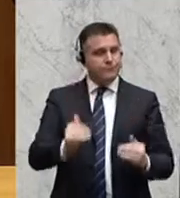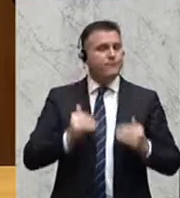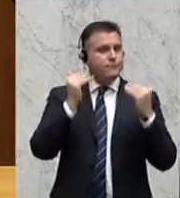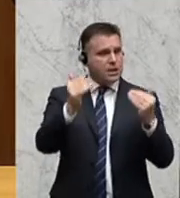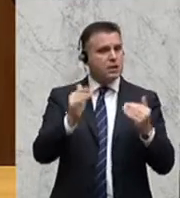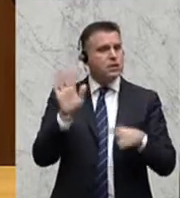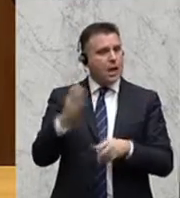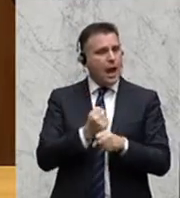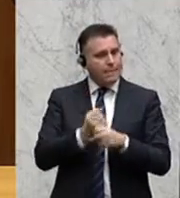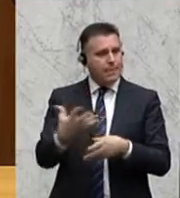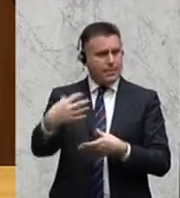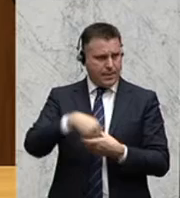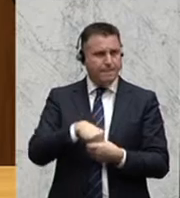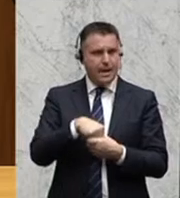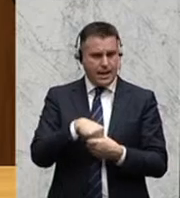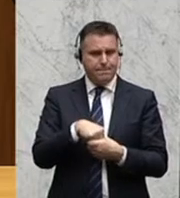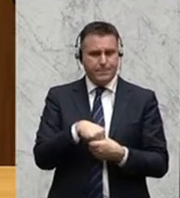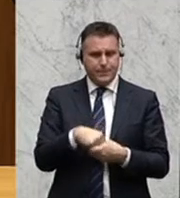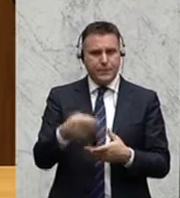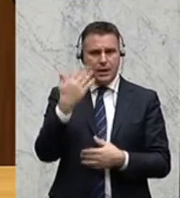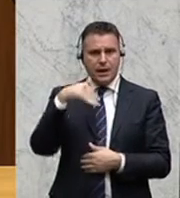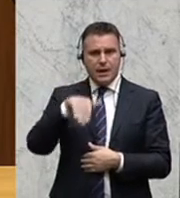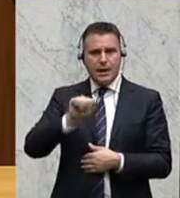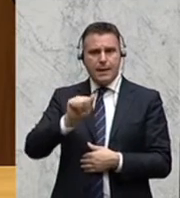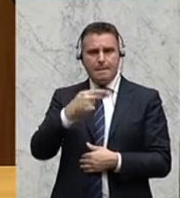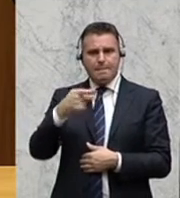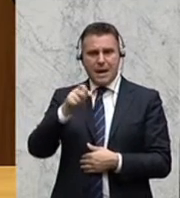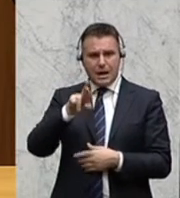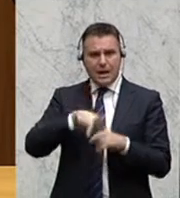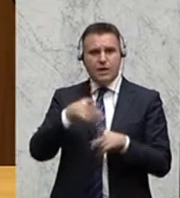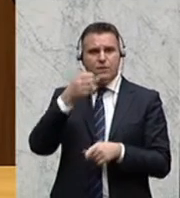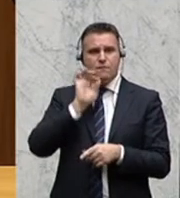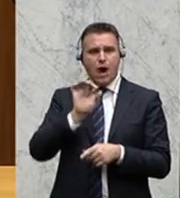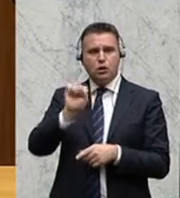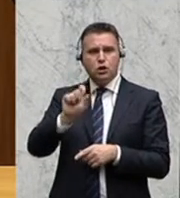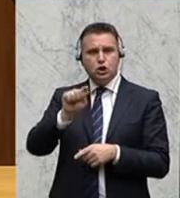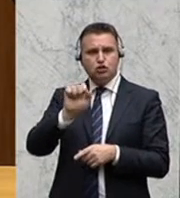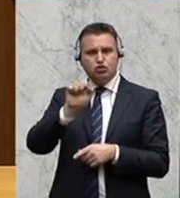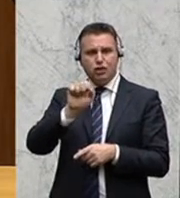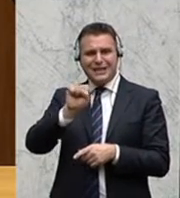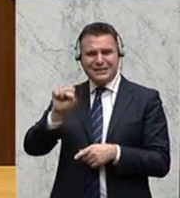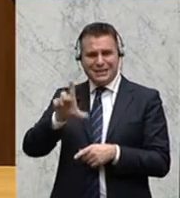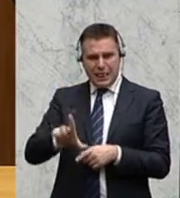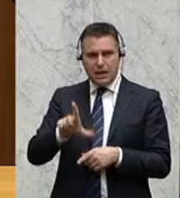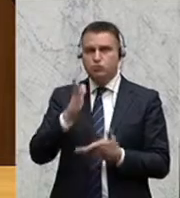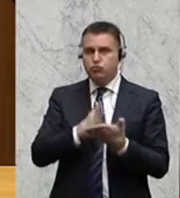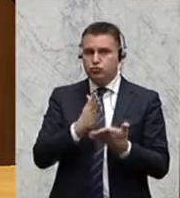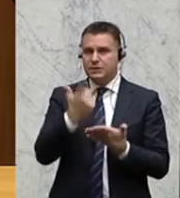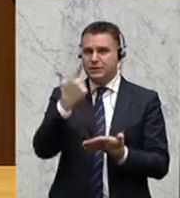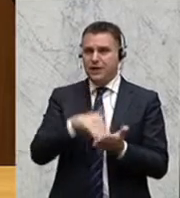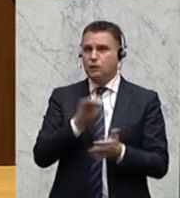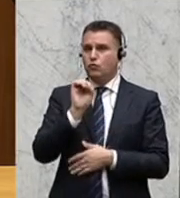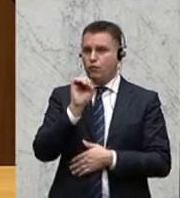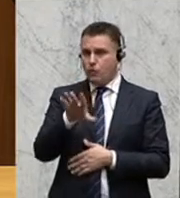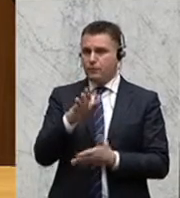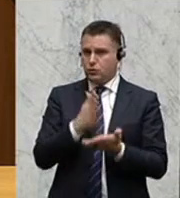in dessen Arbeit auch eingenommen hat. Harald Mager und Sonja Stessl haben bereits im Sommer 2015 mit der Erstellung